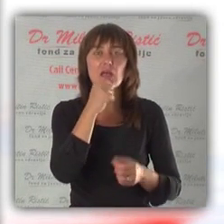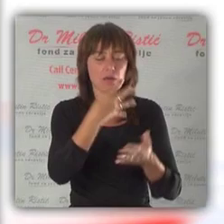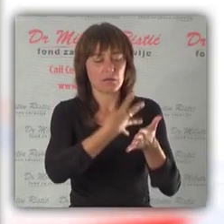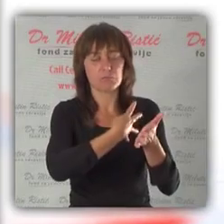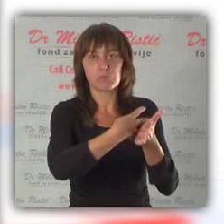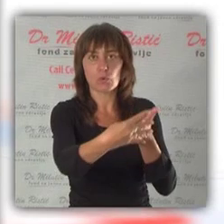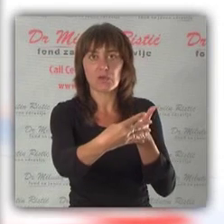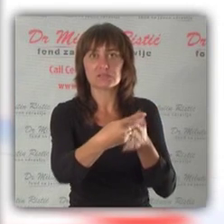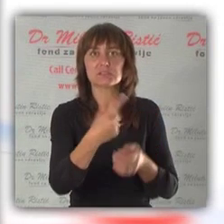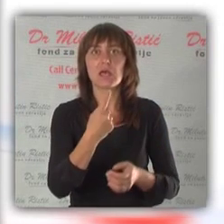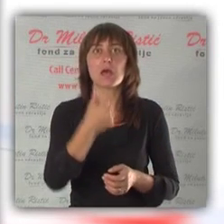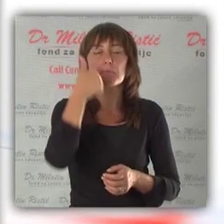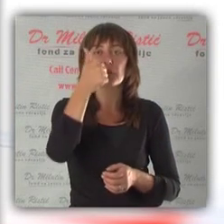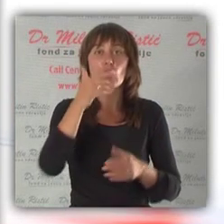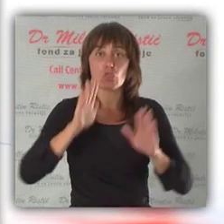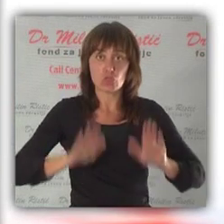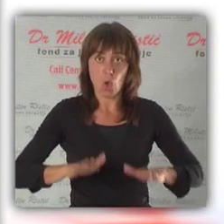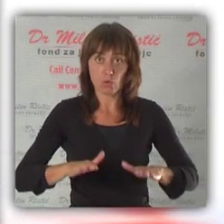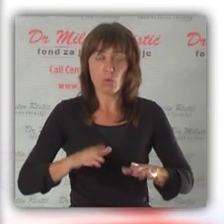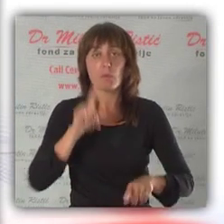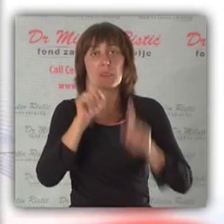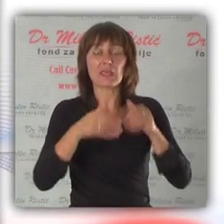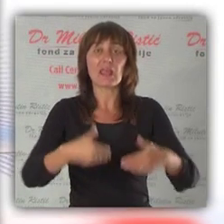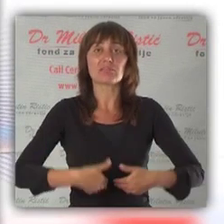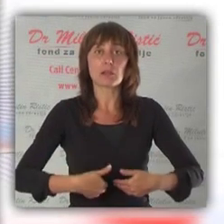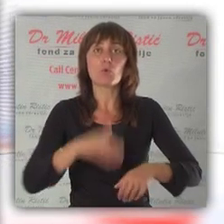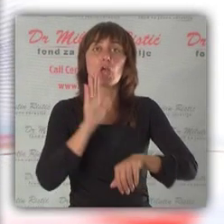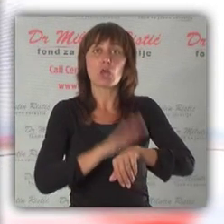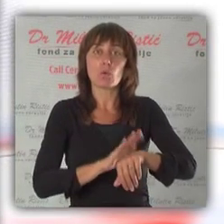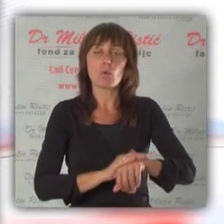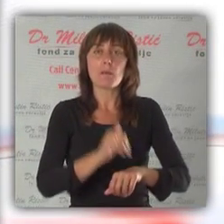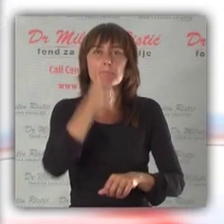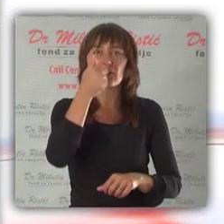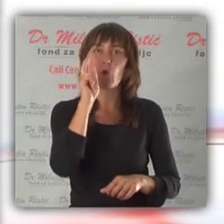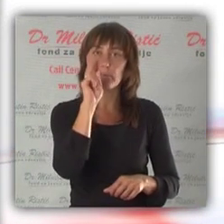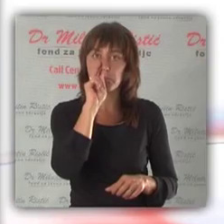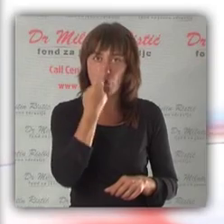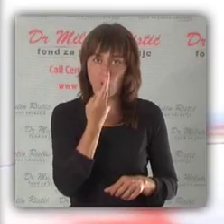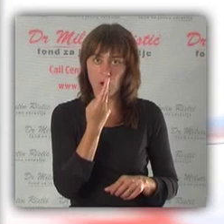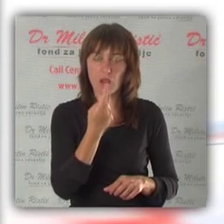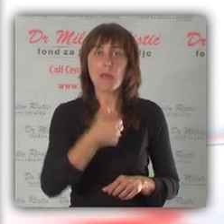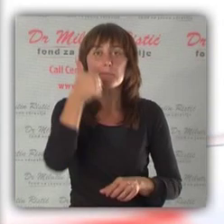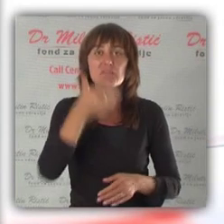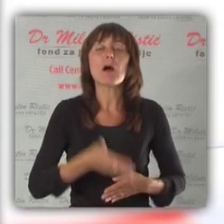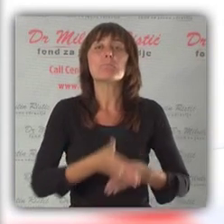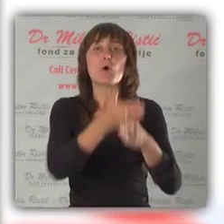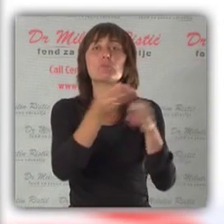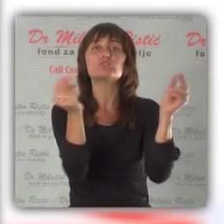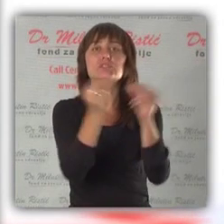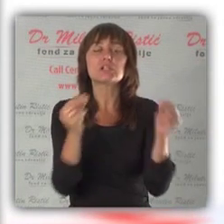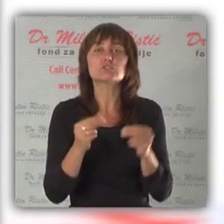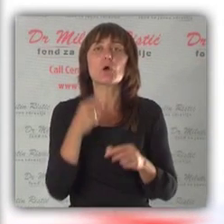je su grčevi popračno prugaste muskulature, u prvom redu nogu, ponekad i trbuha i ruku. Vrlo su bolni.